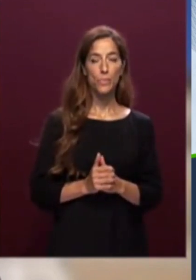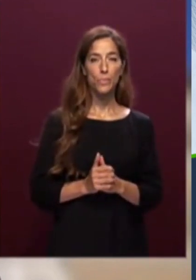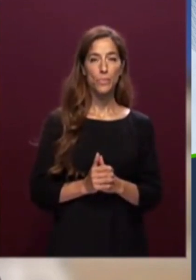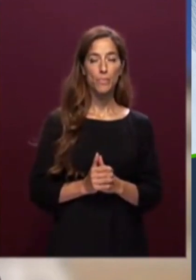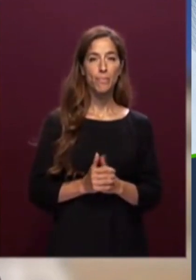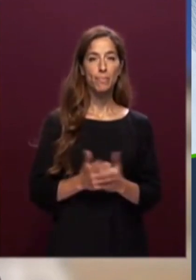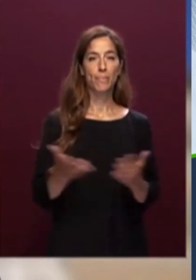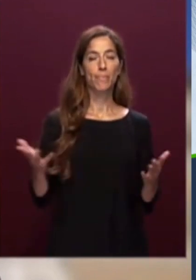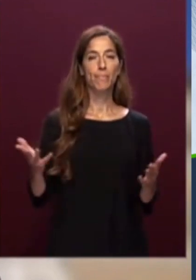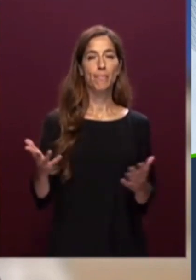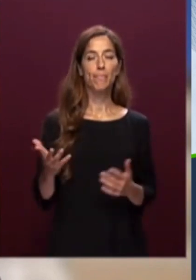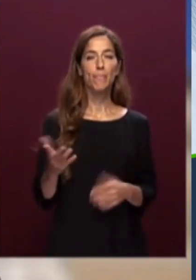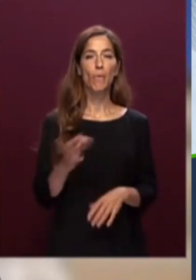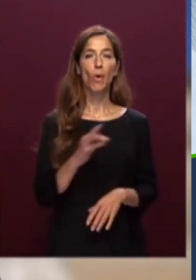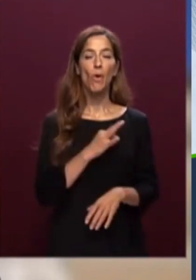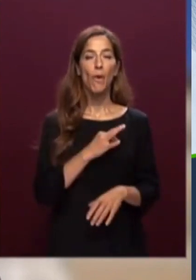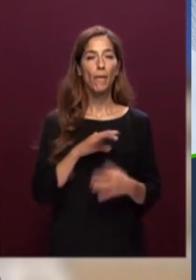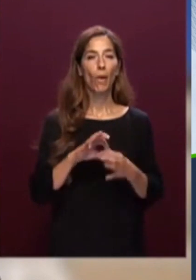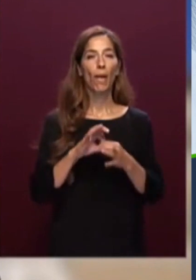Onorevoli colleghi